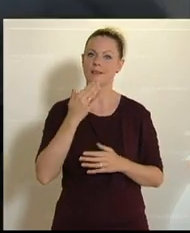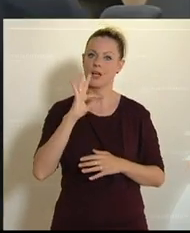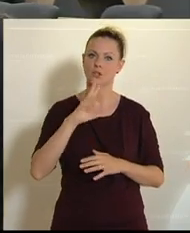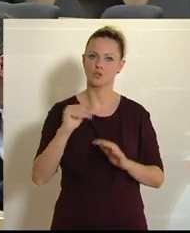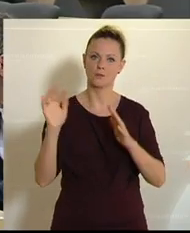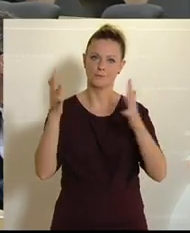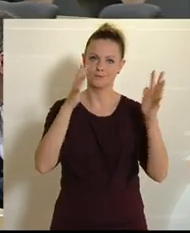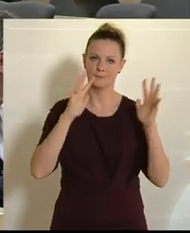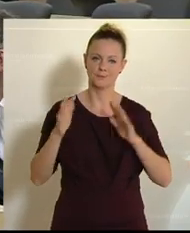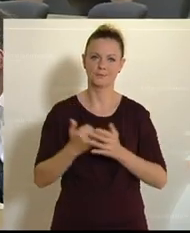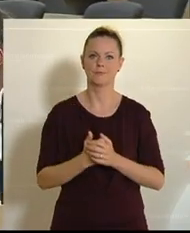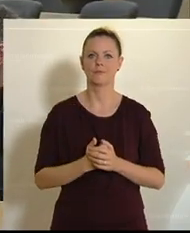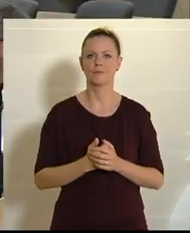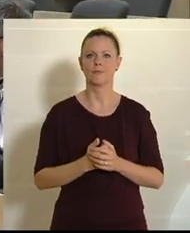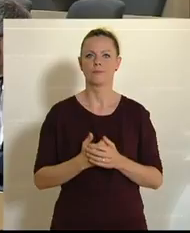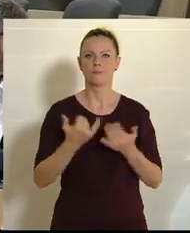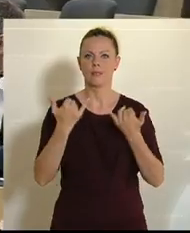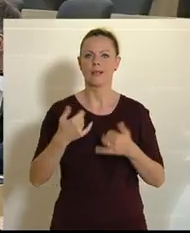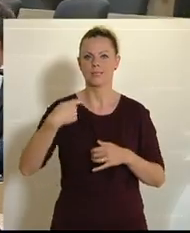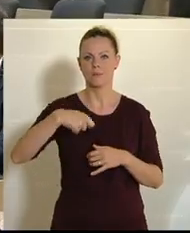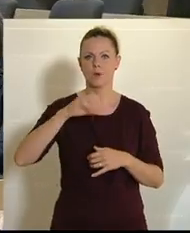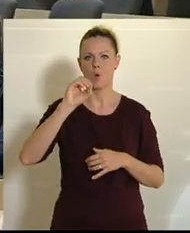Das war Reinhold Einwalner, der Sprecher für ihn mit Sicherheit der SPÖ.